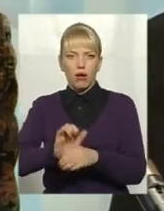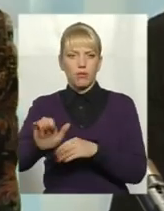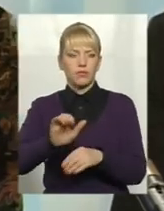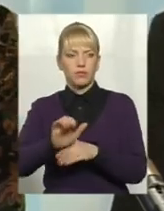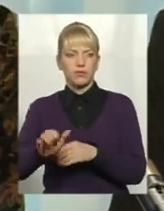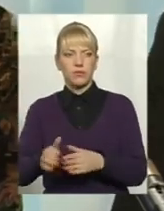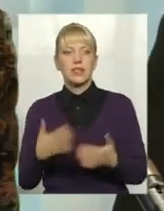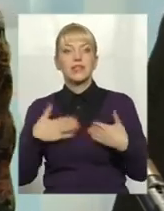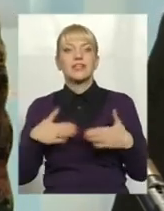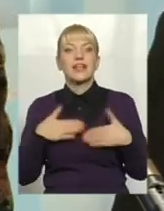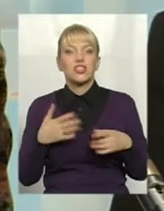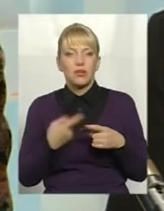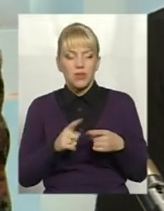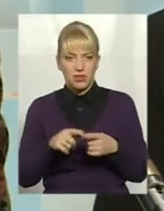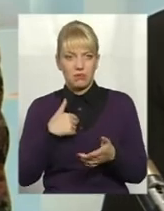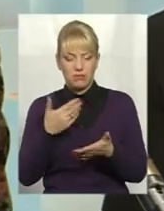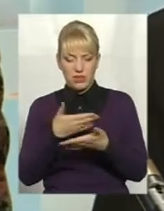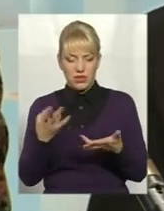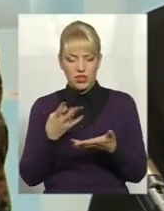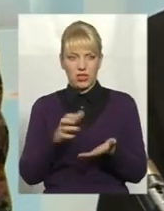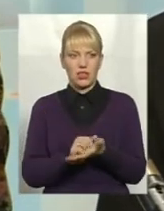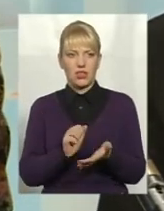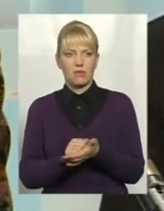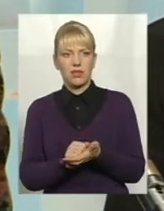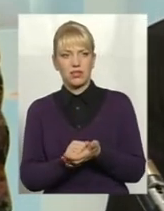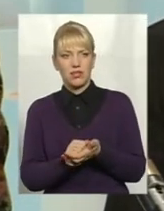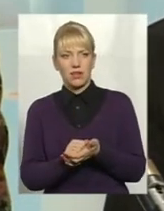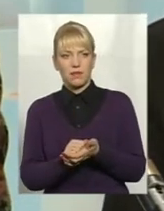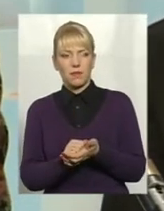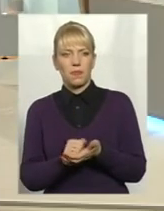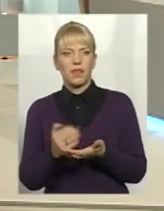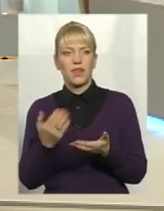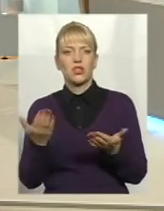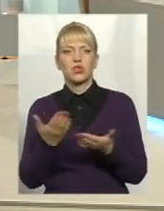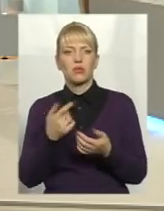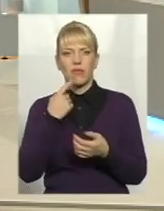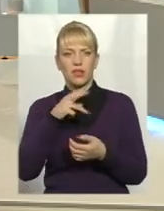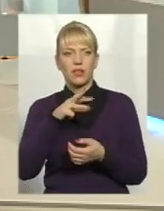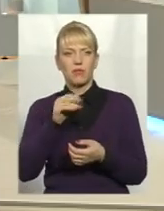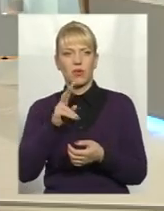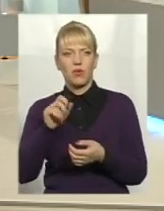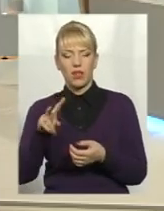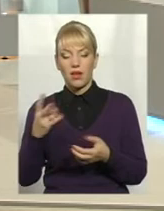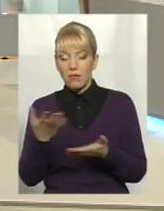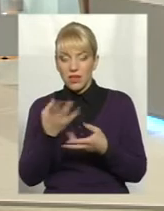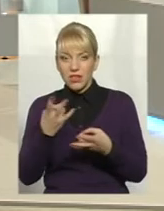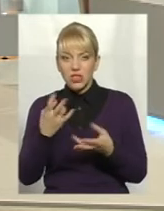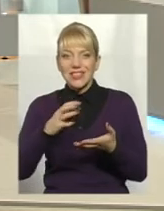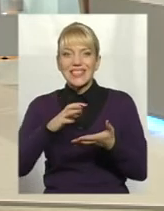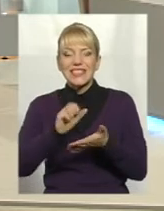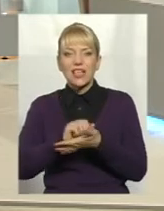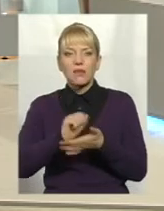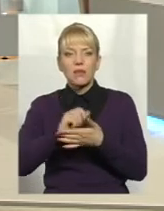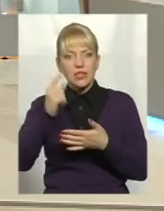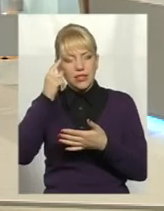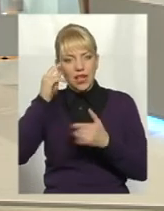Зачем ми маємо займатися? Тема, що говорив Микола, ми маємо займатися розвитком бізнеса,